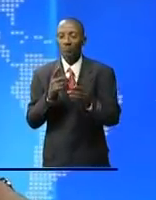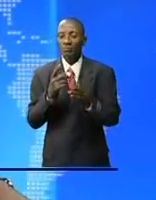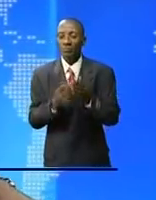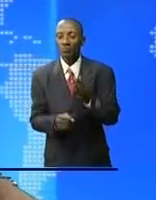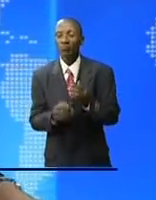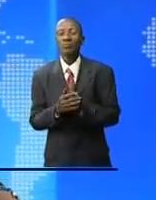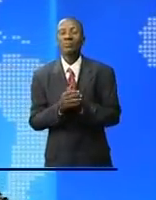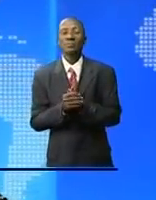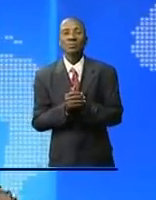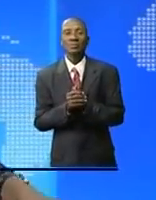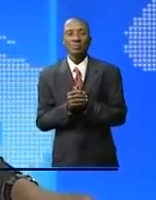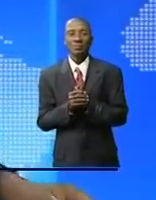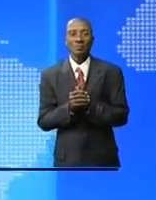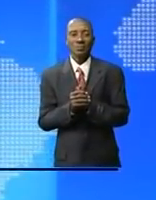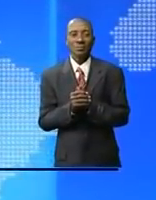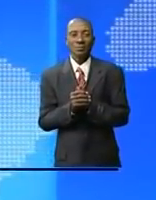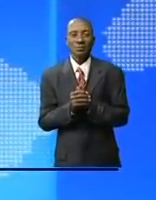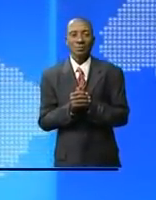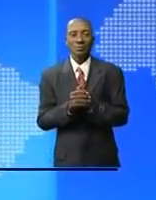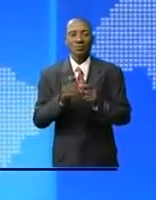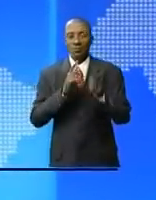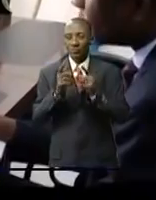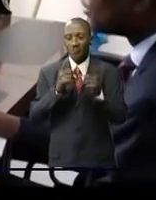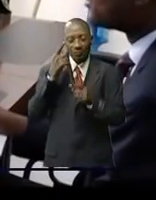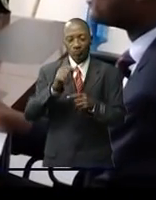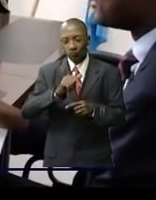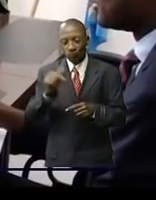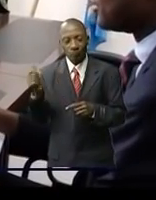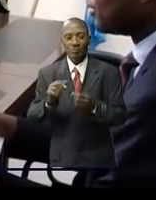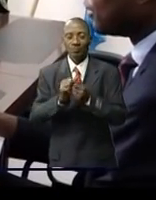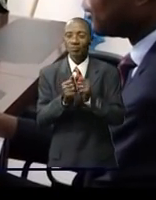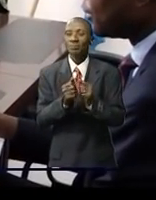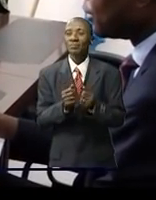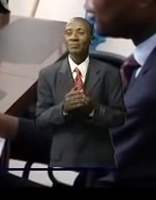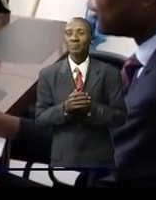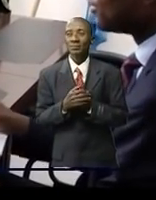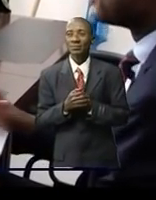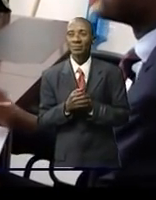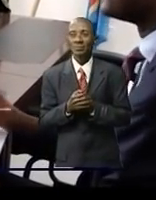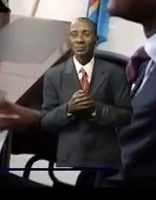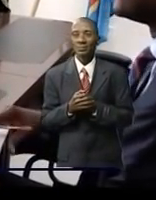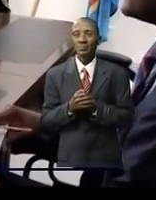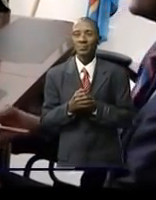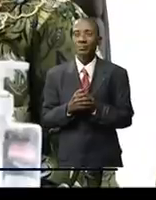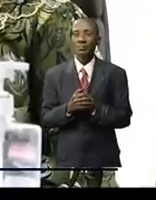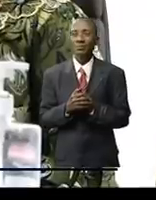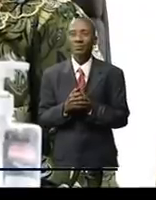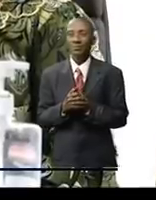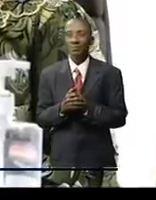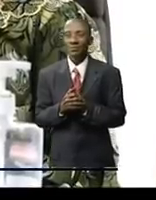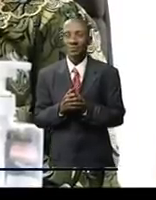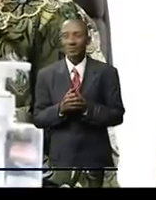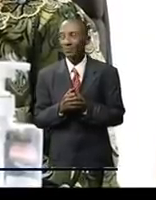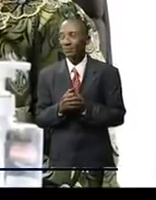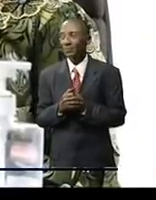africaine des droits de la femme. reportage Oscar Mbal. Manque criant des magistrats dans différentes juridictions de la province